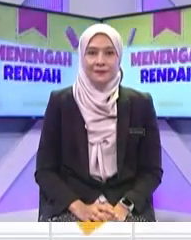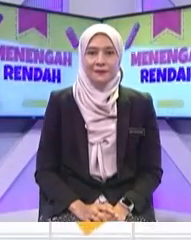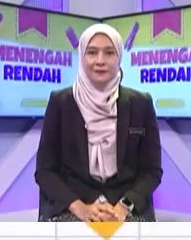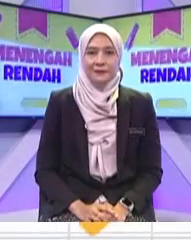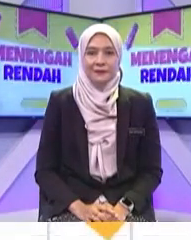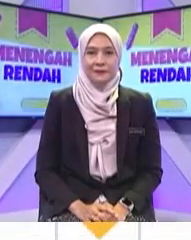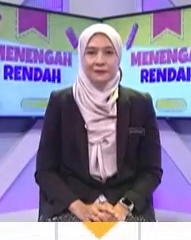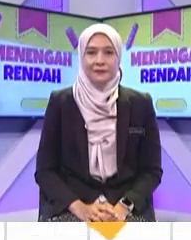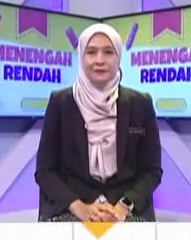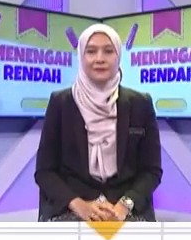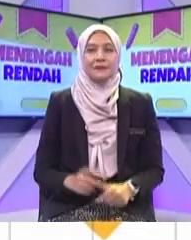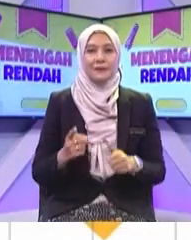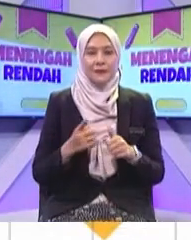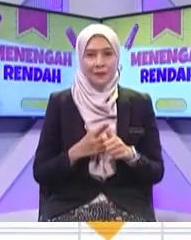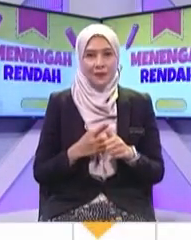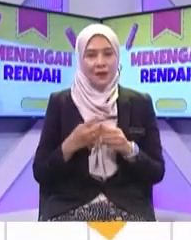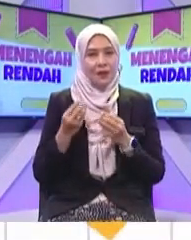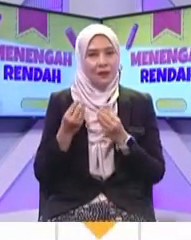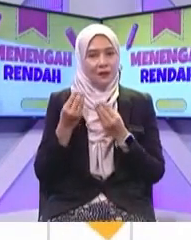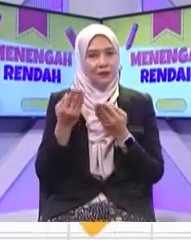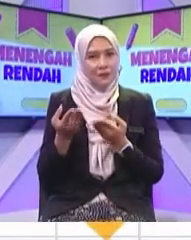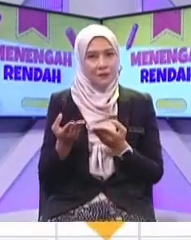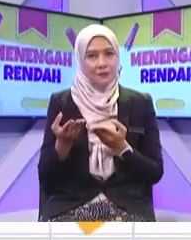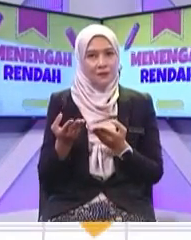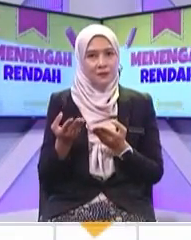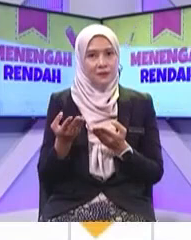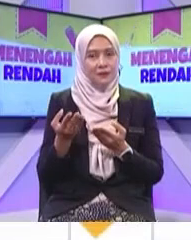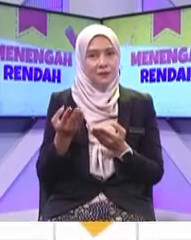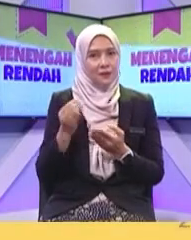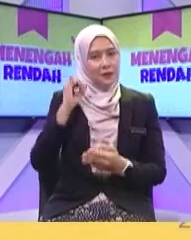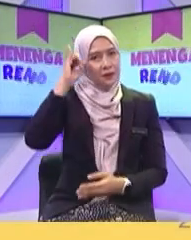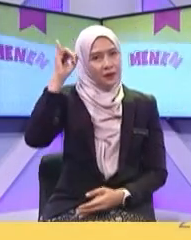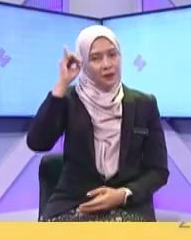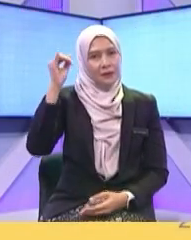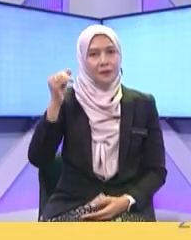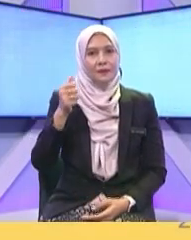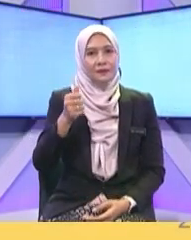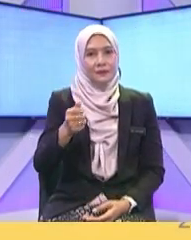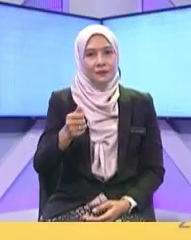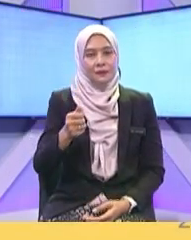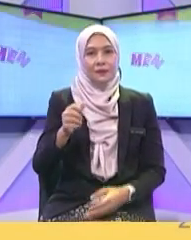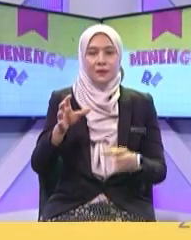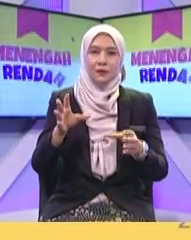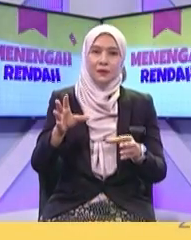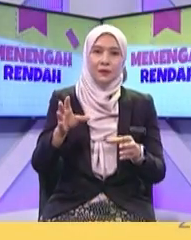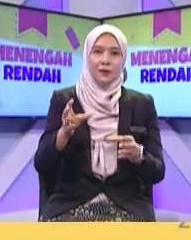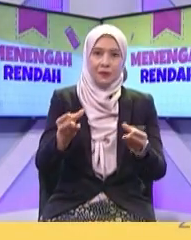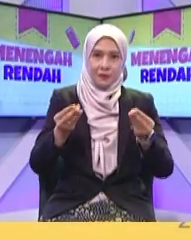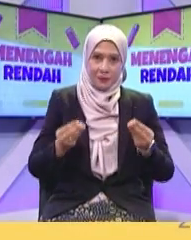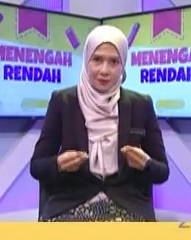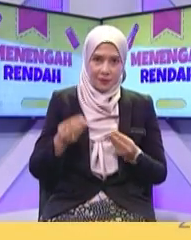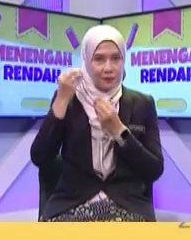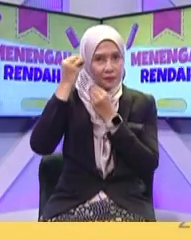yang pertama adalah berikan pendapat anda pendapat anda anda menerima maklumat melalui aplikasi di telefon